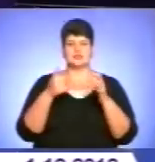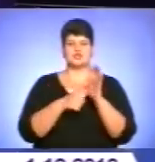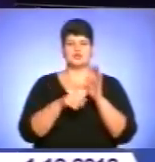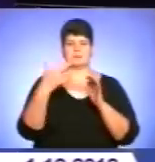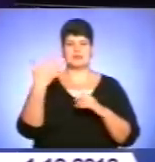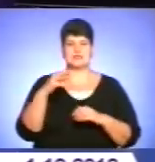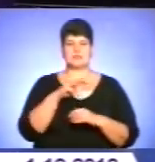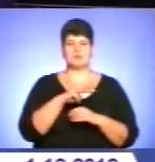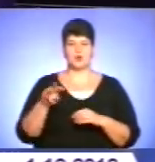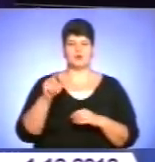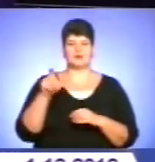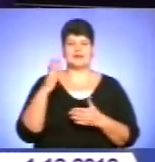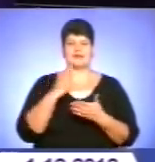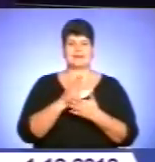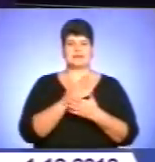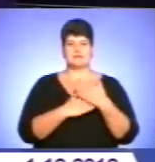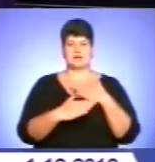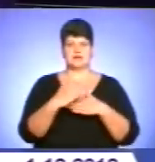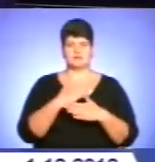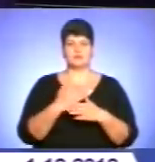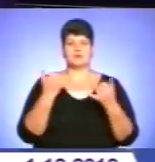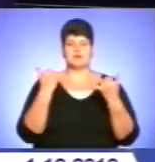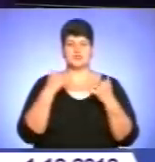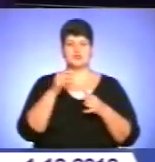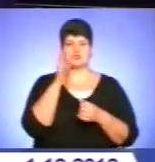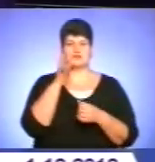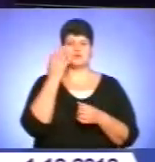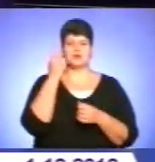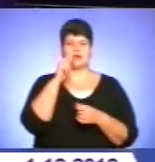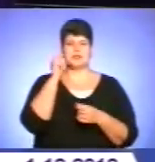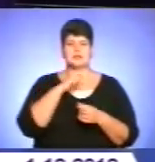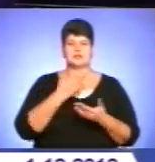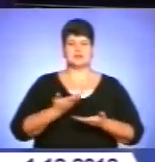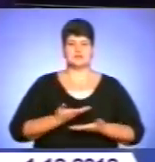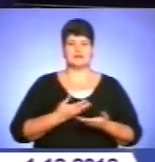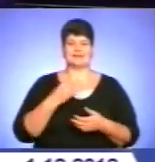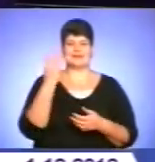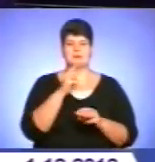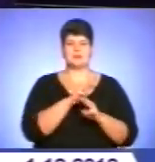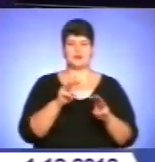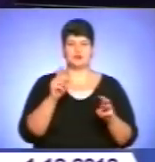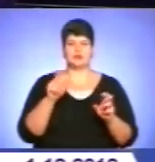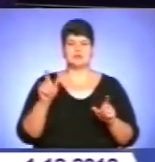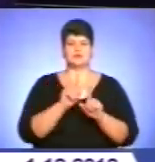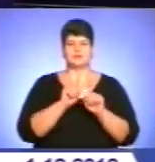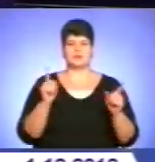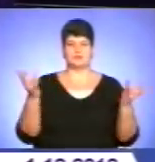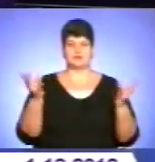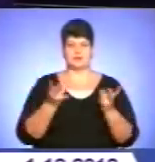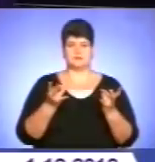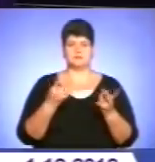мільйонів людей є інвалідами. У теперішній час в Україні проживає майже 3 мільйони людей з особливими потребами.